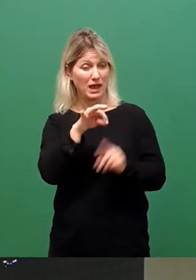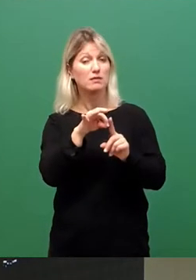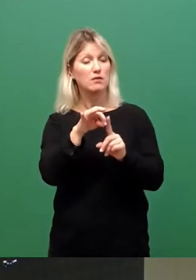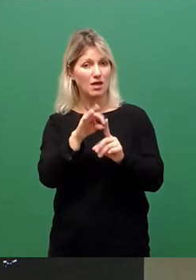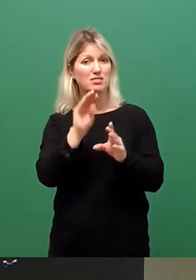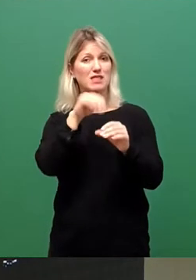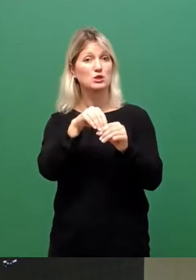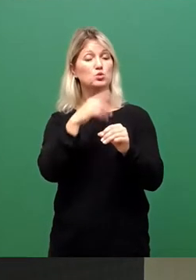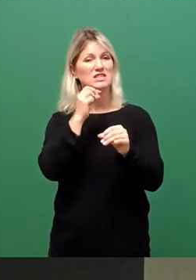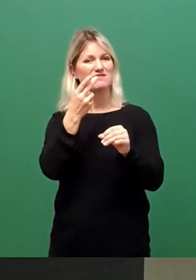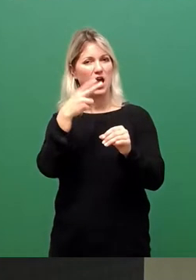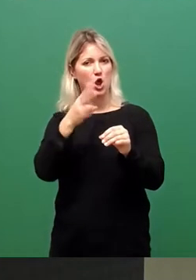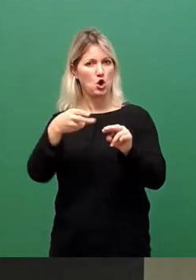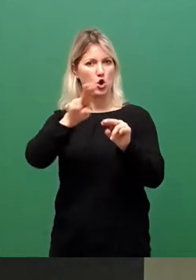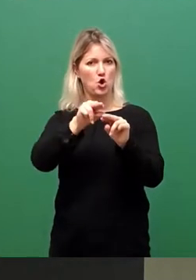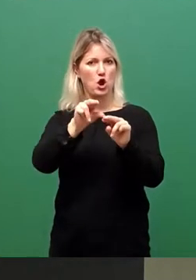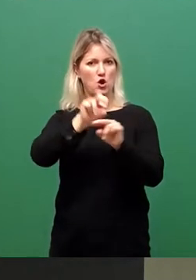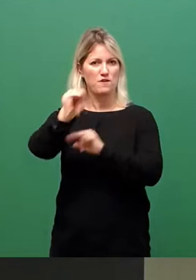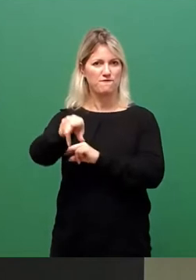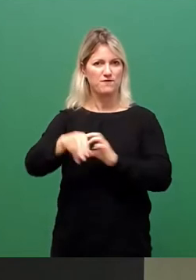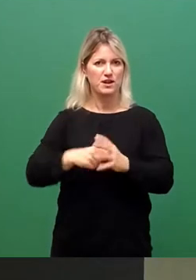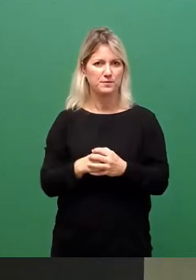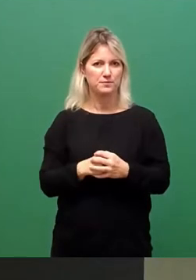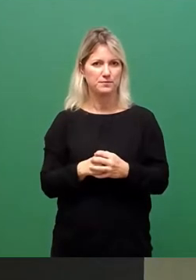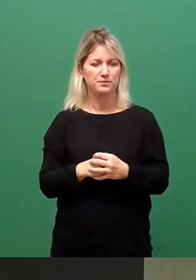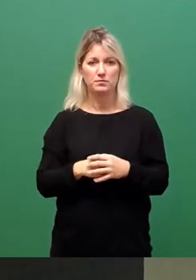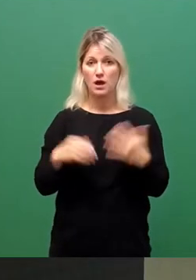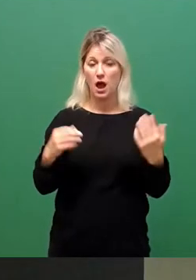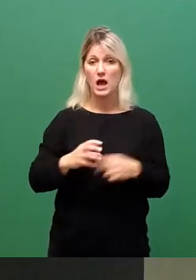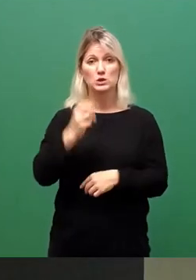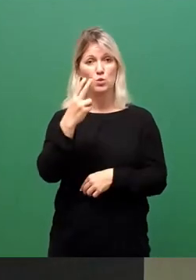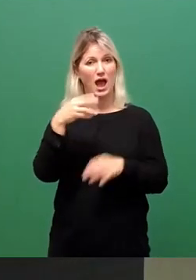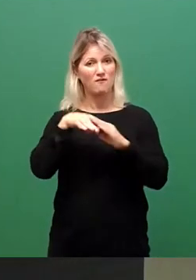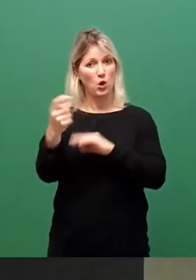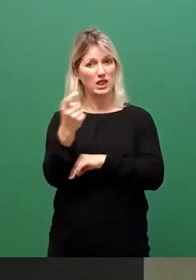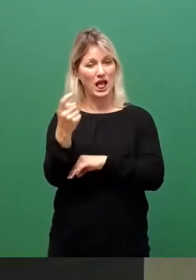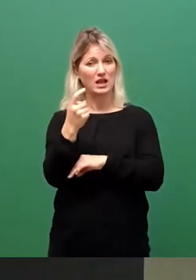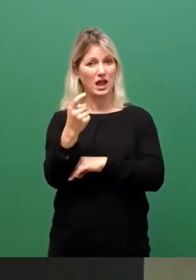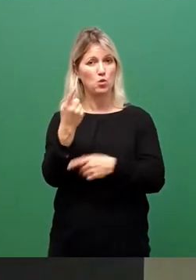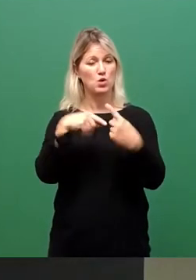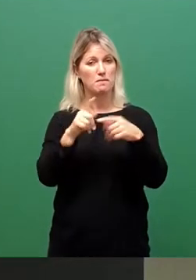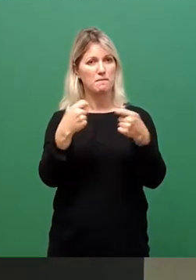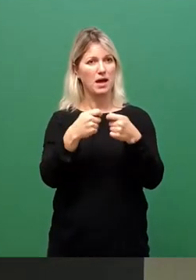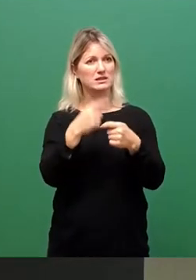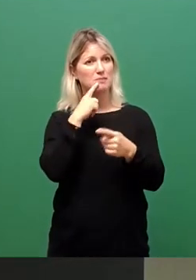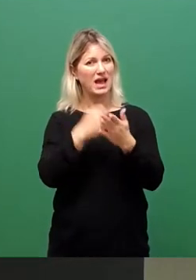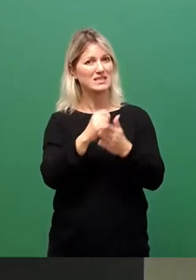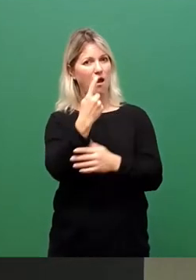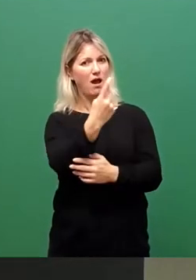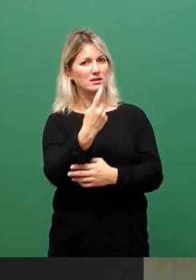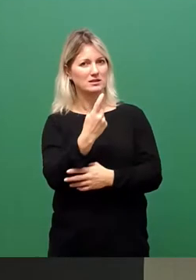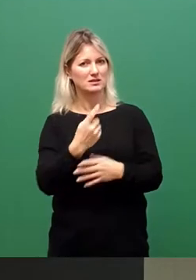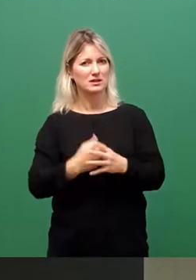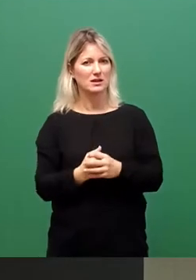spenden. Zwei Flüchtlinge zum Preis von eins. Wie geil ist das denn? Herr Aschenbach,